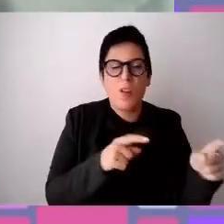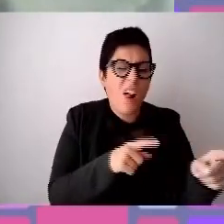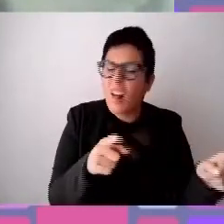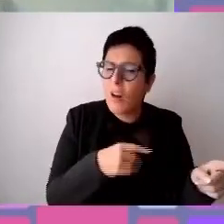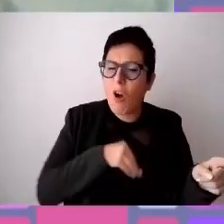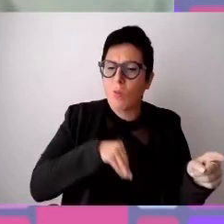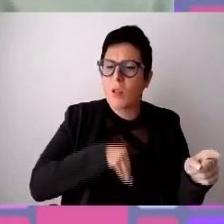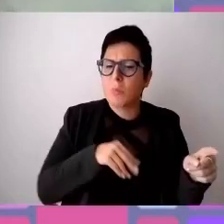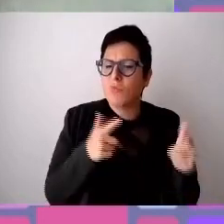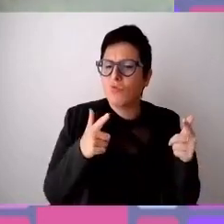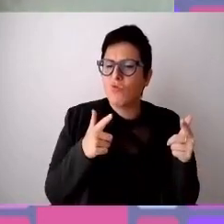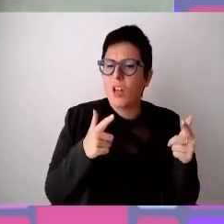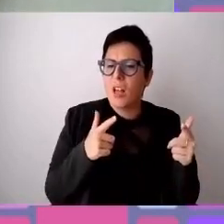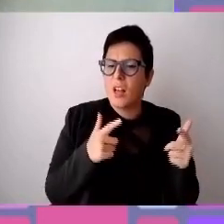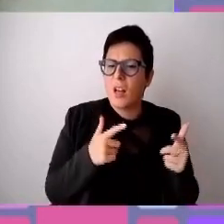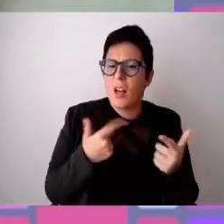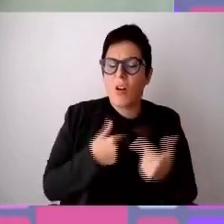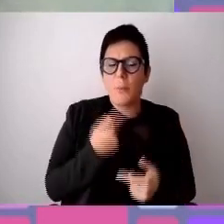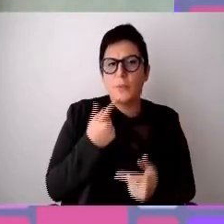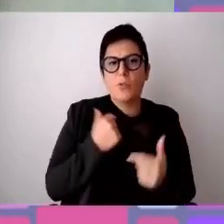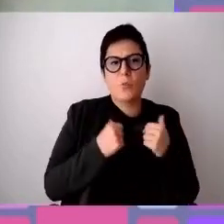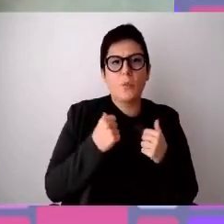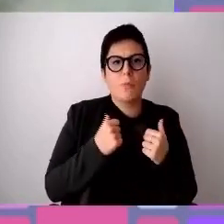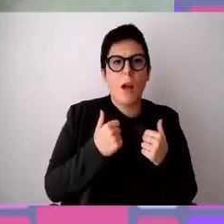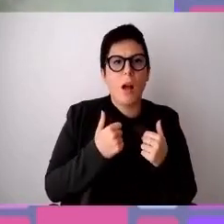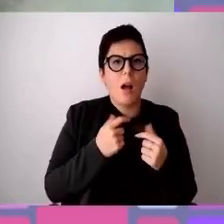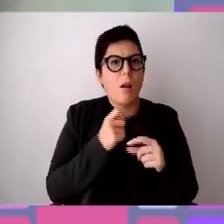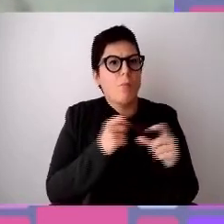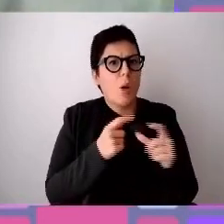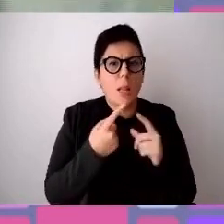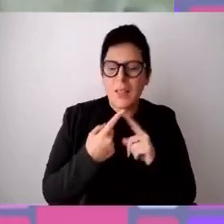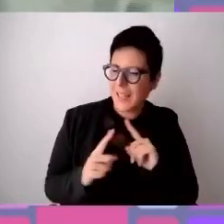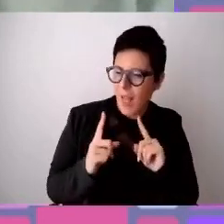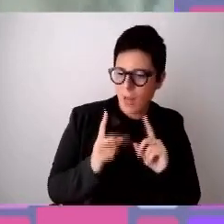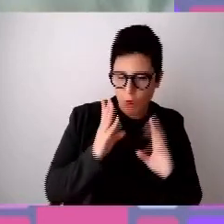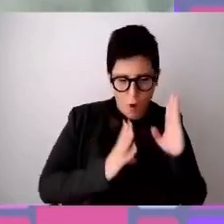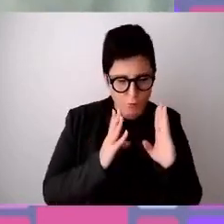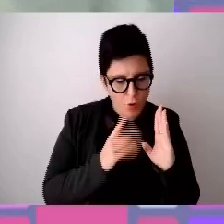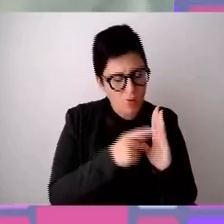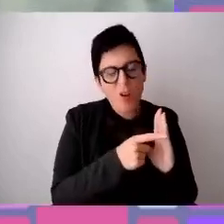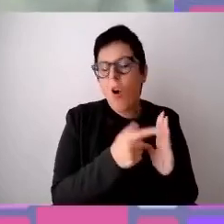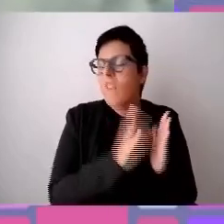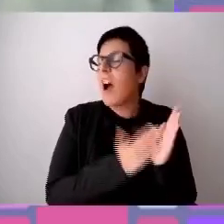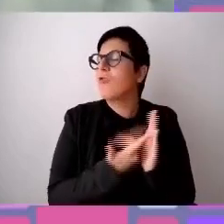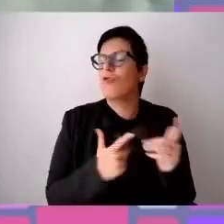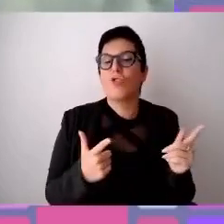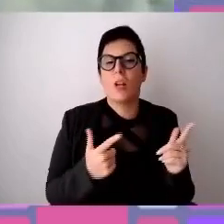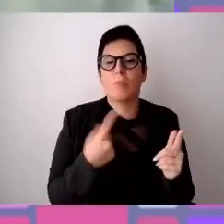consapevolezza dell'importanza come dicevo prima di interfacciarsi ma è diversa quindi secondo me con le persone